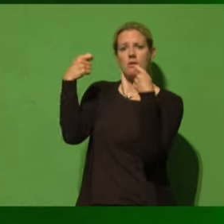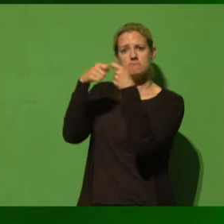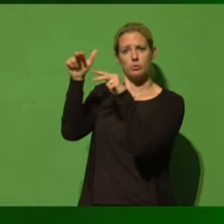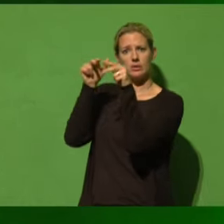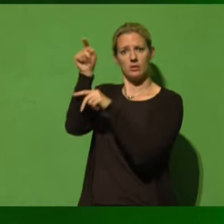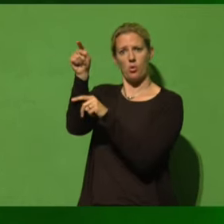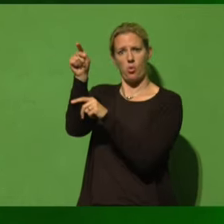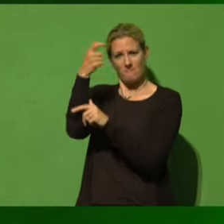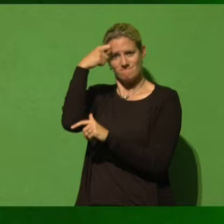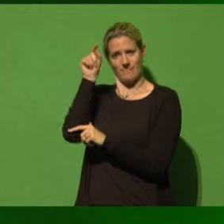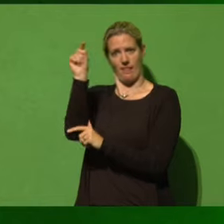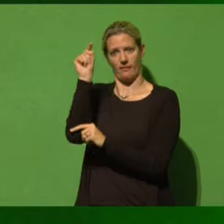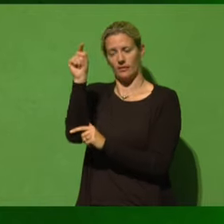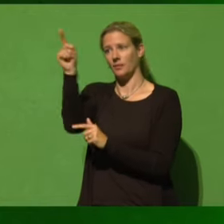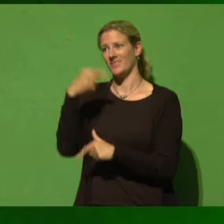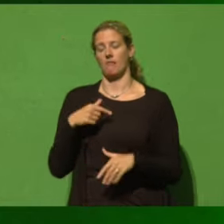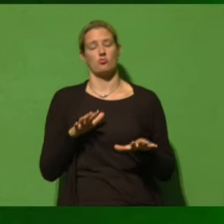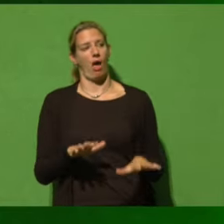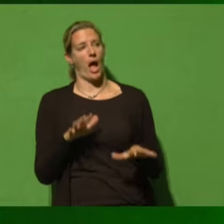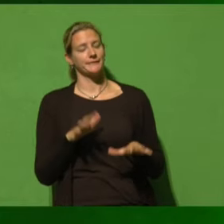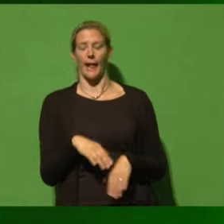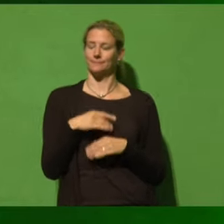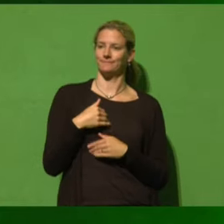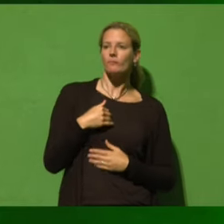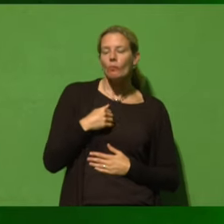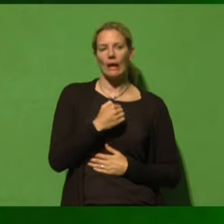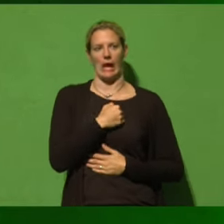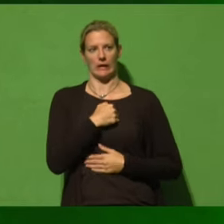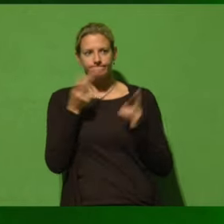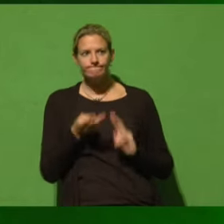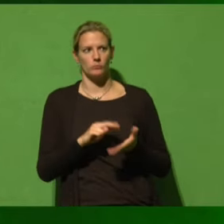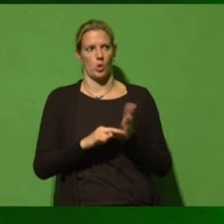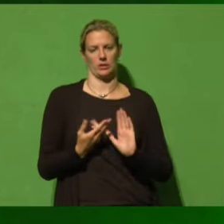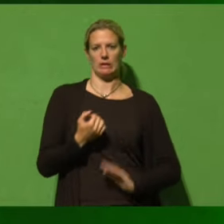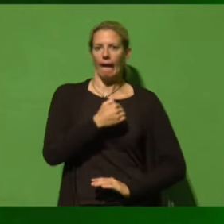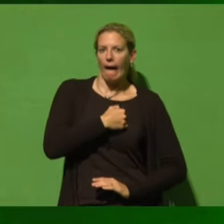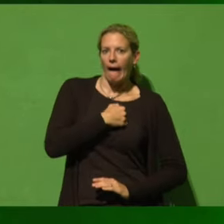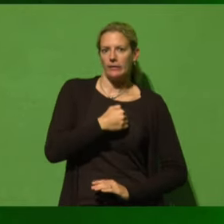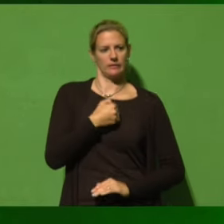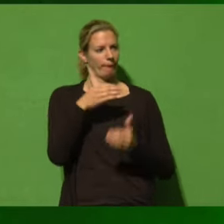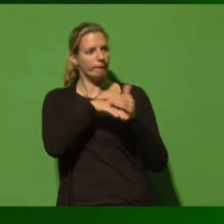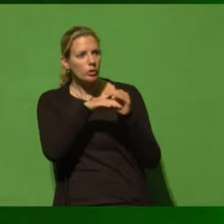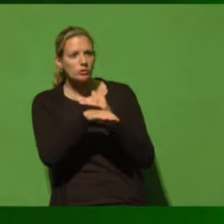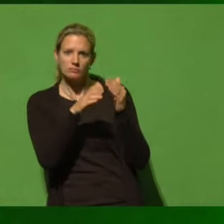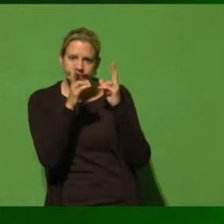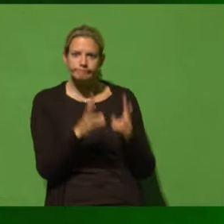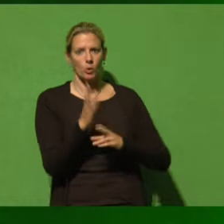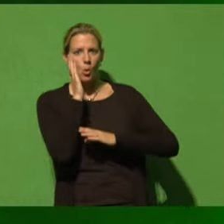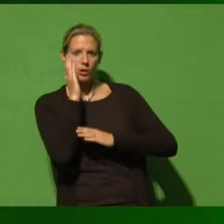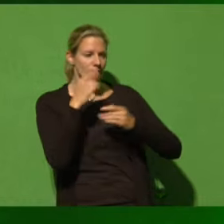einfach Angst hat, eine vernünftige Politik zu machen, die Angst hat, dafür zu sorgen, dass die Flüchtlinge entsprechend untergebracht werden.